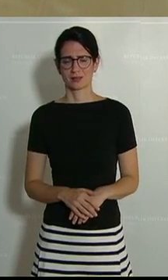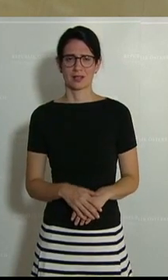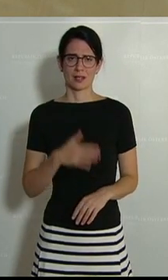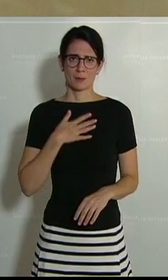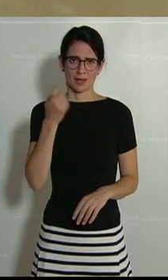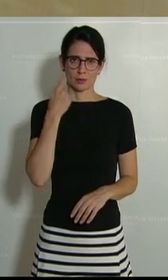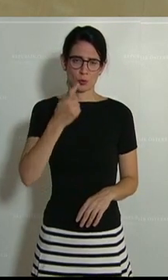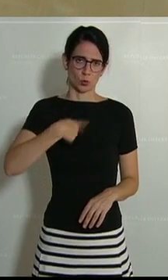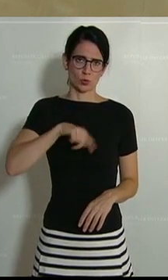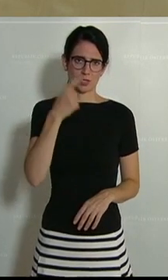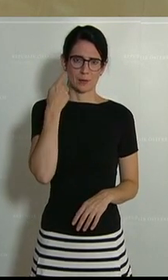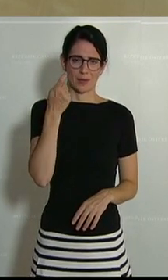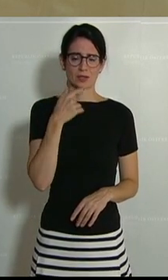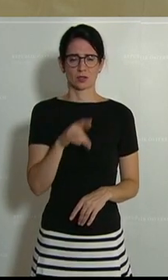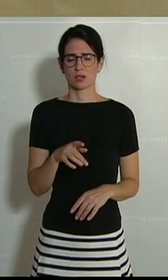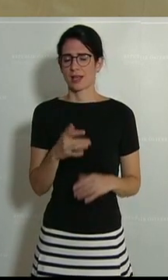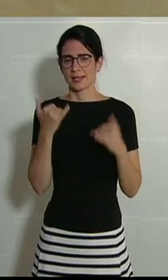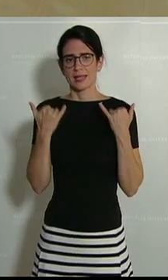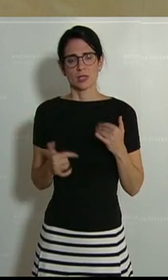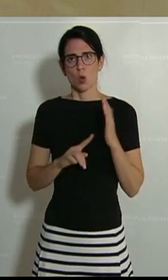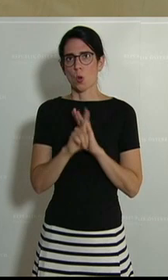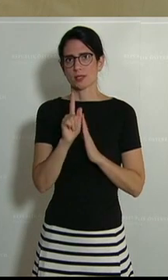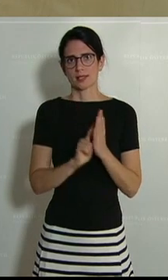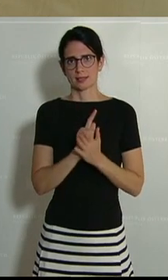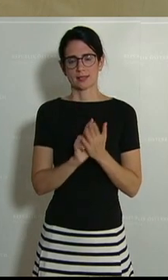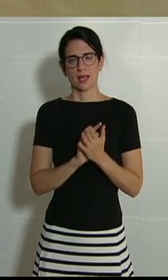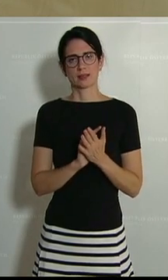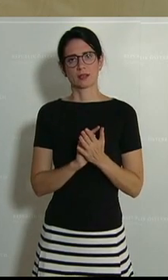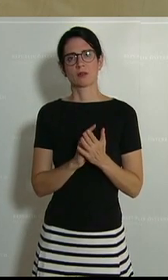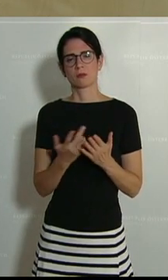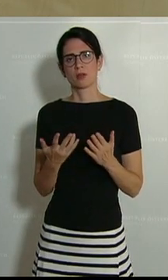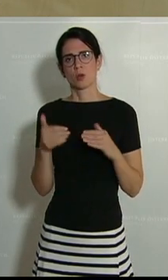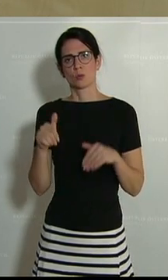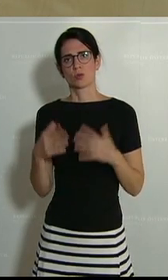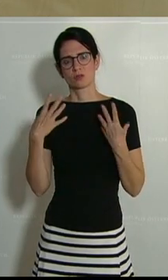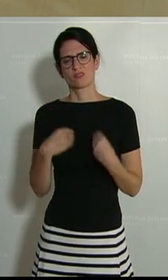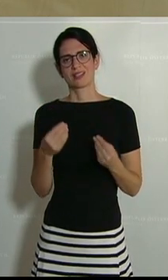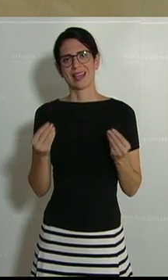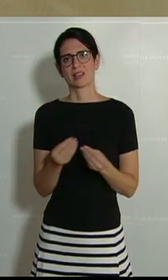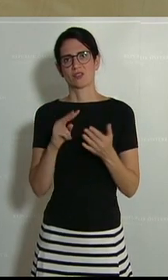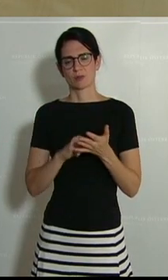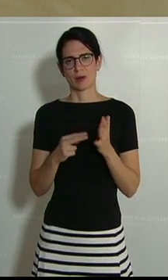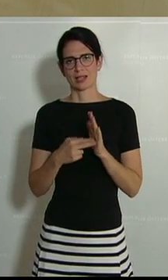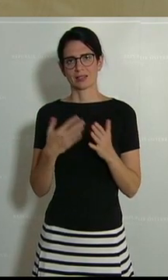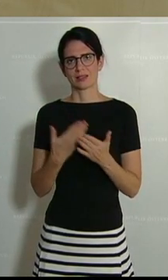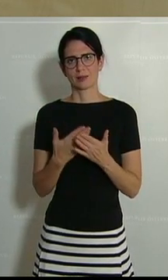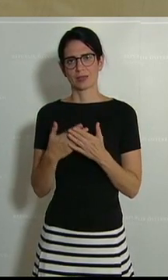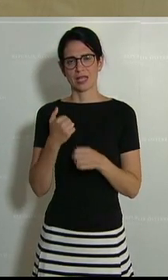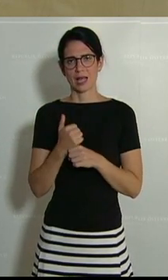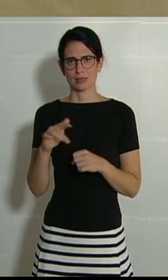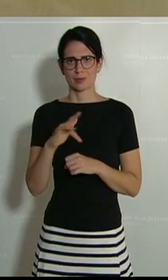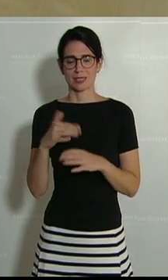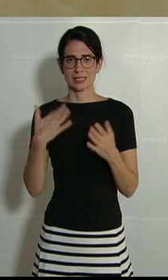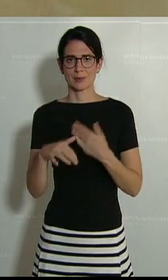meiner Meinung nach oder unserer Meinung nach, ist es höchst an der Zeit, jetzt wieder eine gewisse Planbarkeit zu kommen, damit auch Arbeitsplätze jetzt